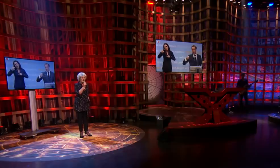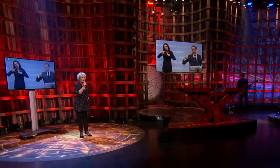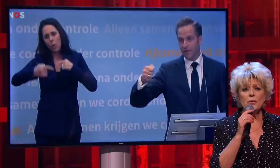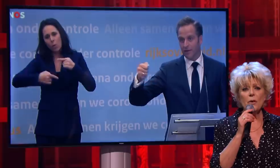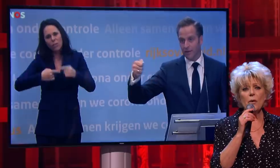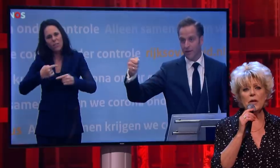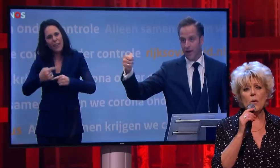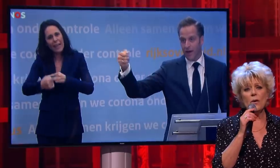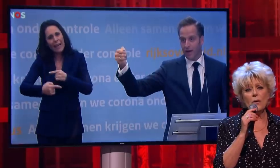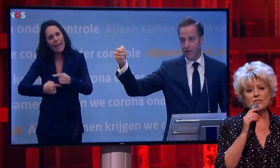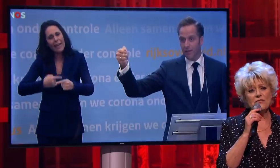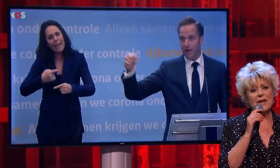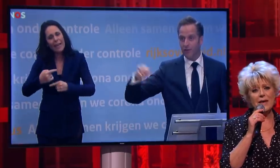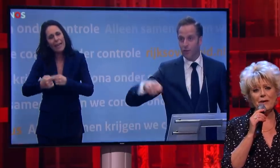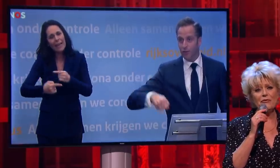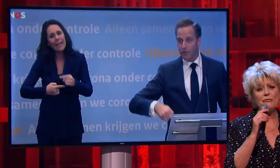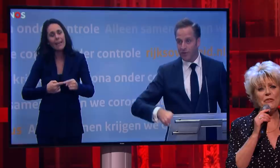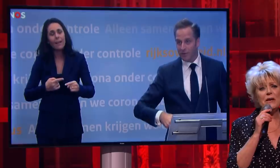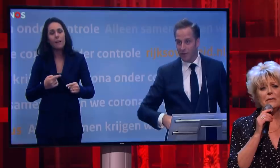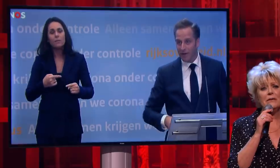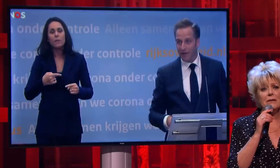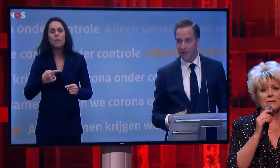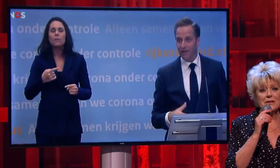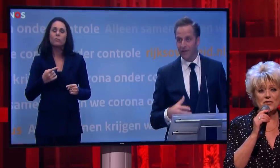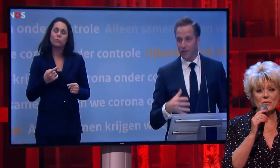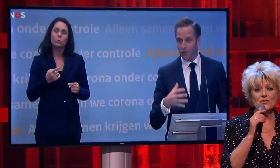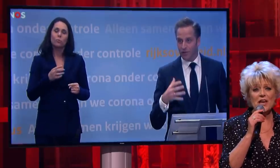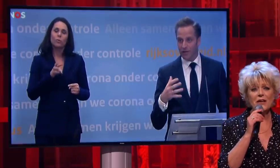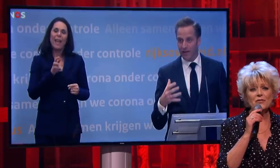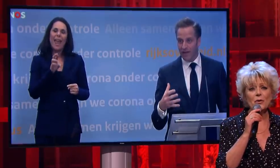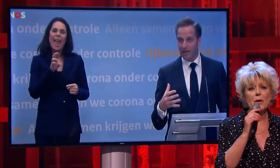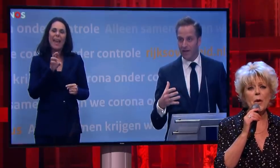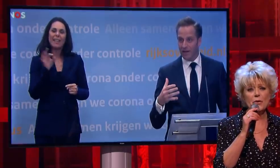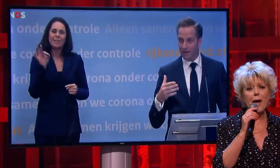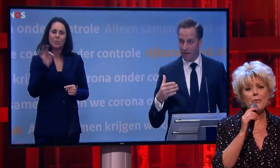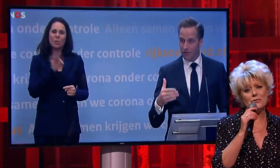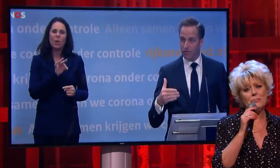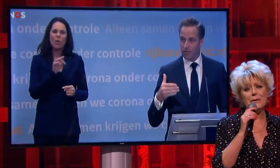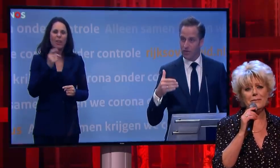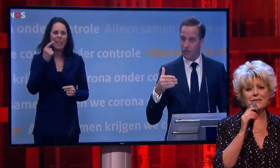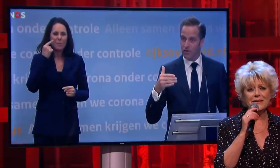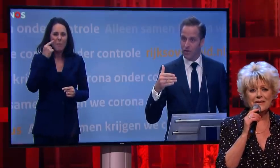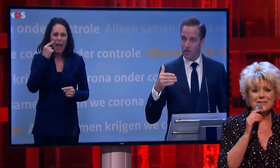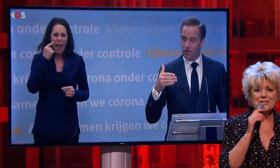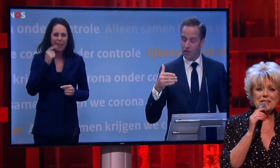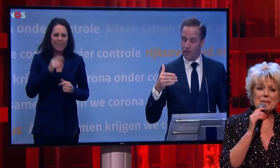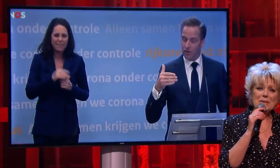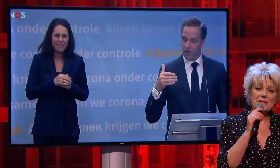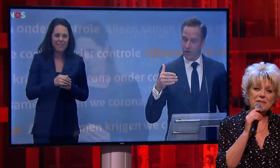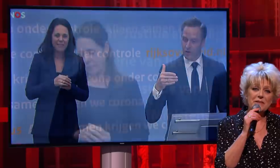Als uw goede jongen ons weer verveelde, stond zij er toch leuk uit te beelden.